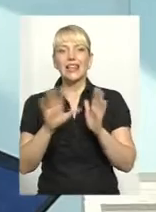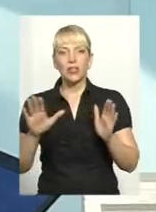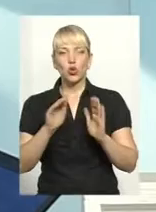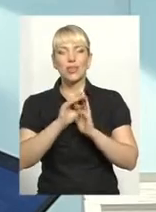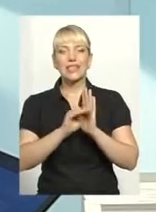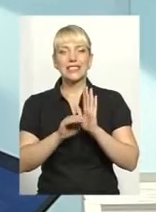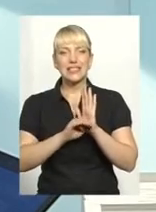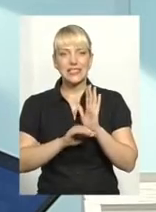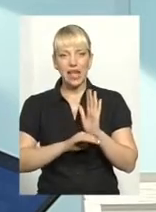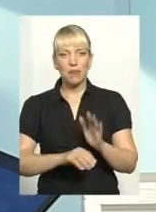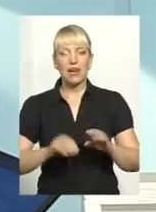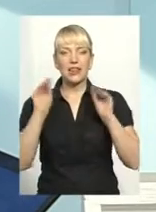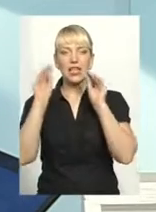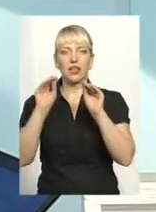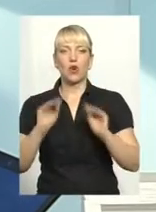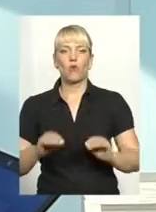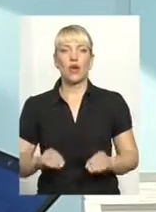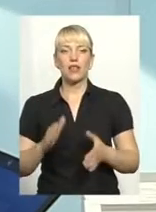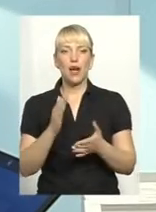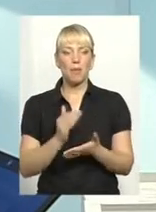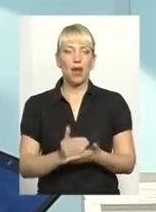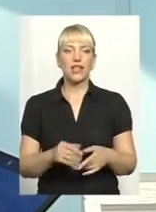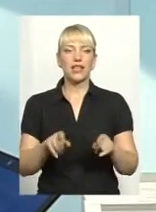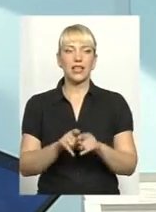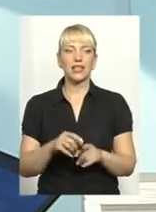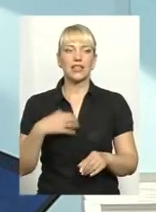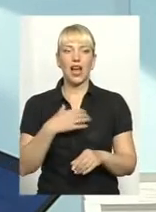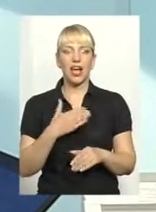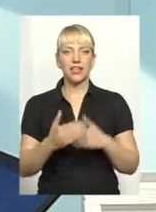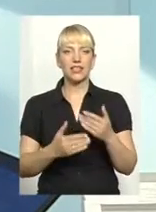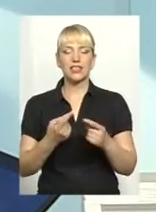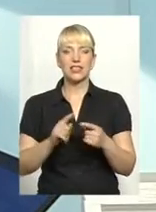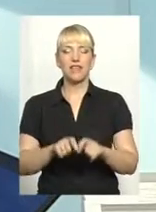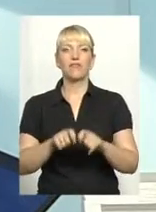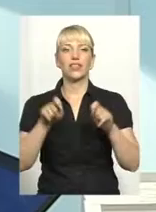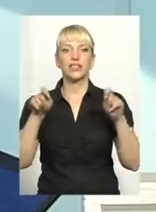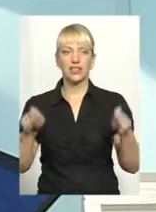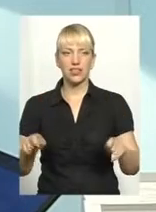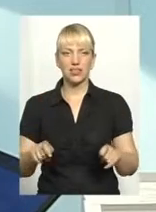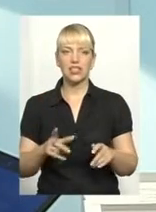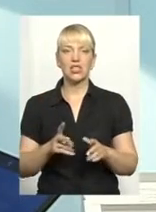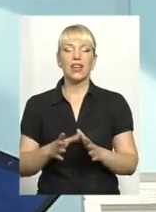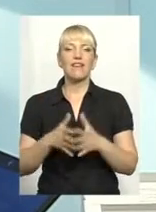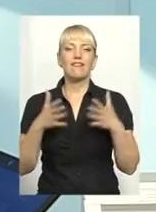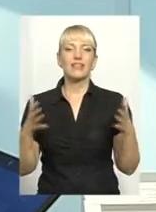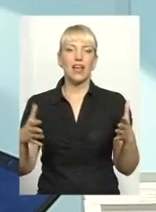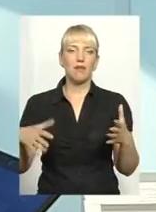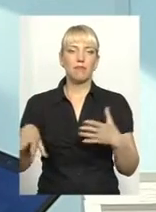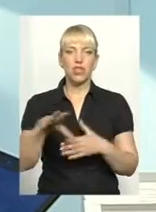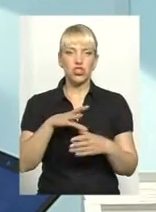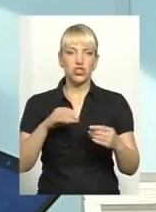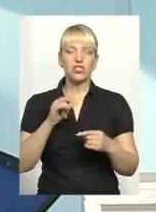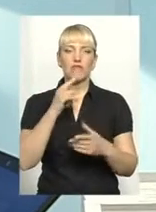має три таких самих нагальних етапи. Це відкритість, це всебічність і відповідальність.